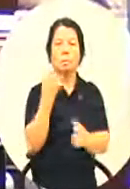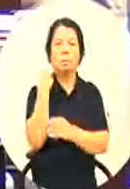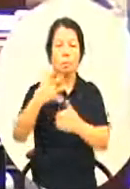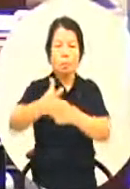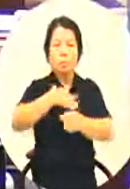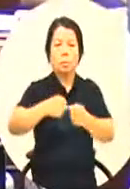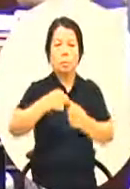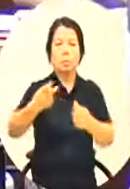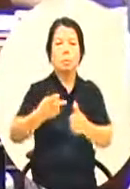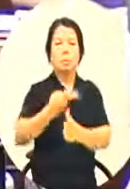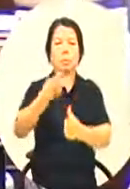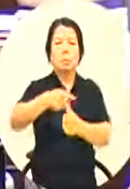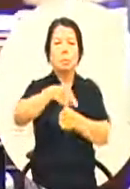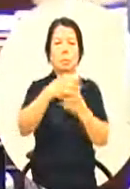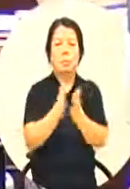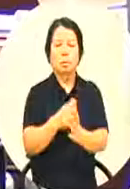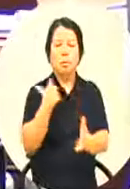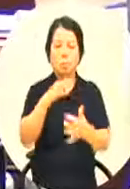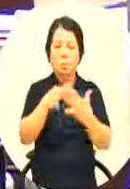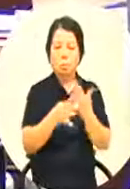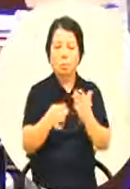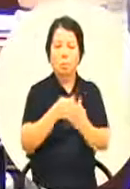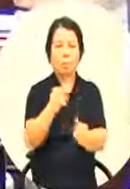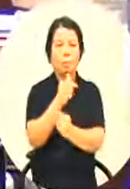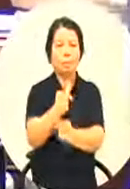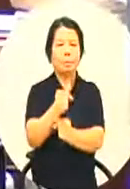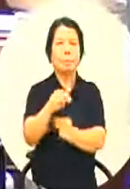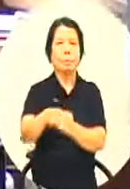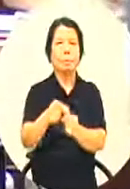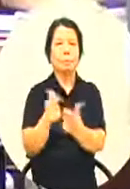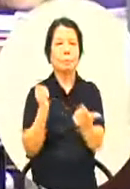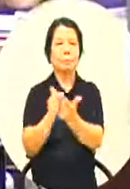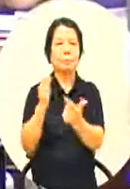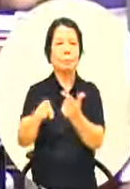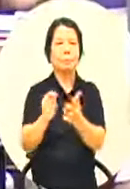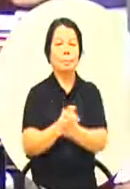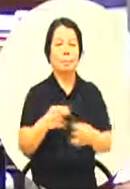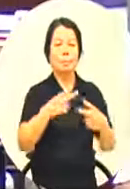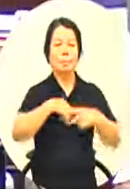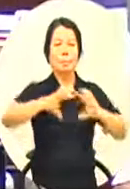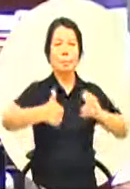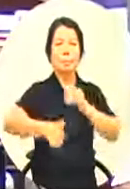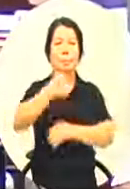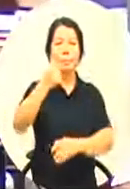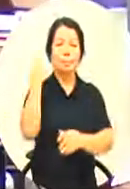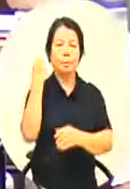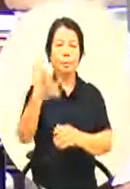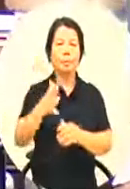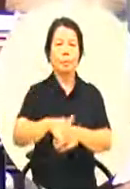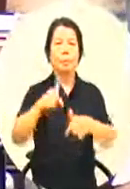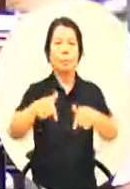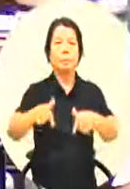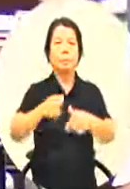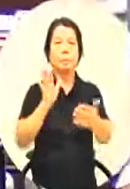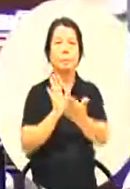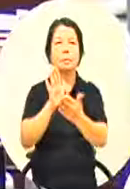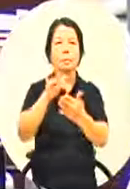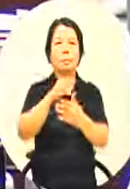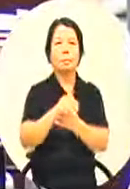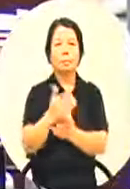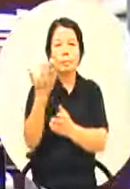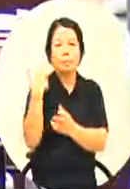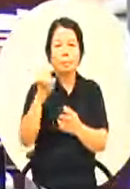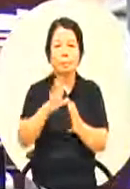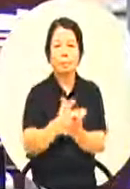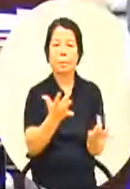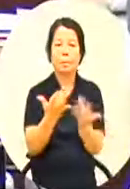我们其实具备这方面的条件那以蔡英文总统她提到的新南向政策过去的南向政策可能把它当成一个